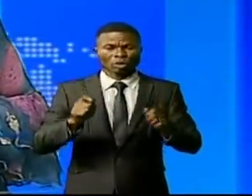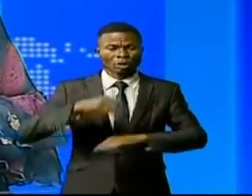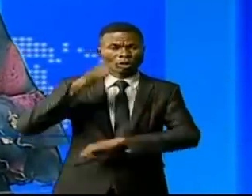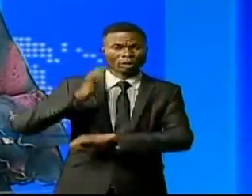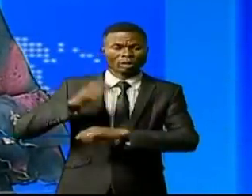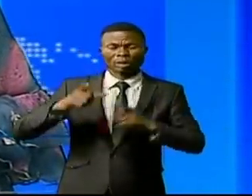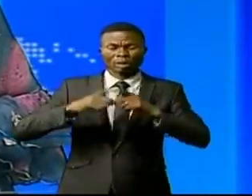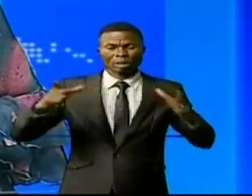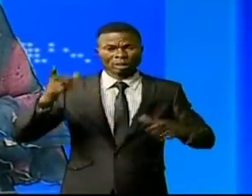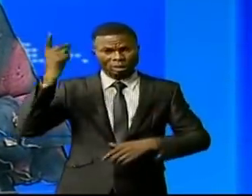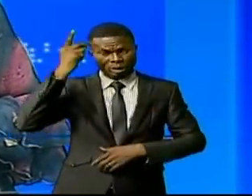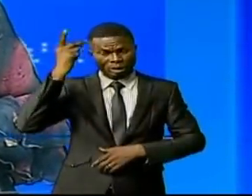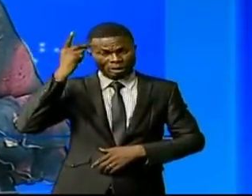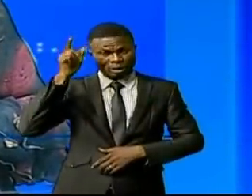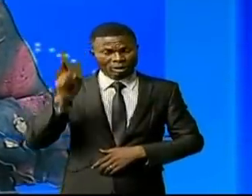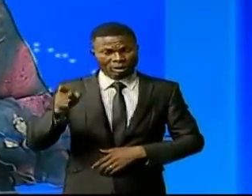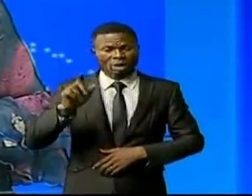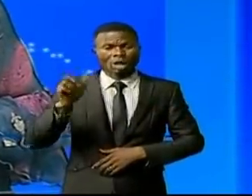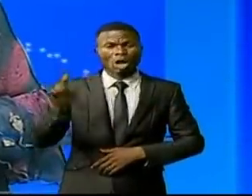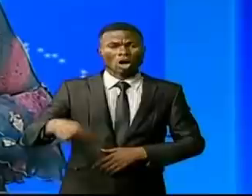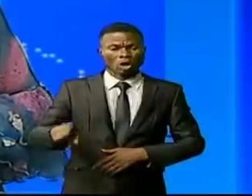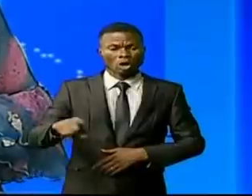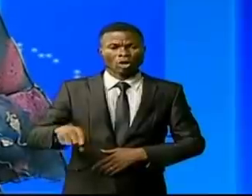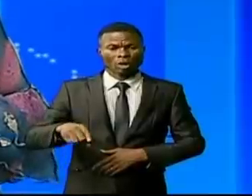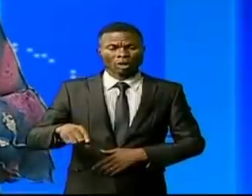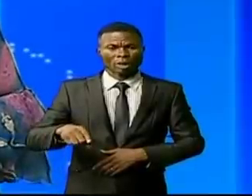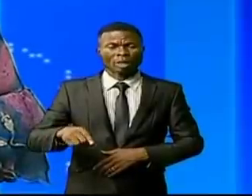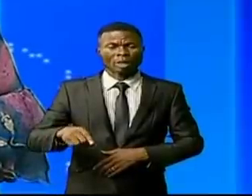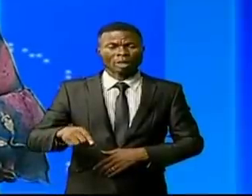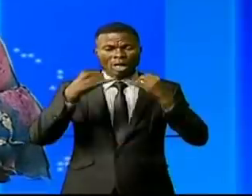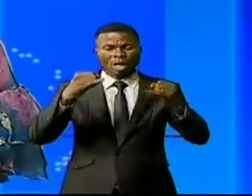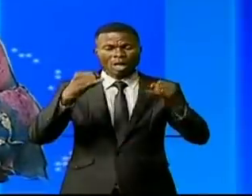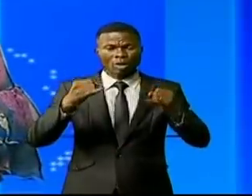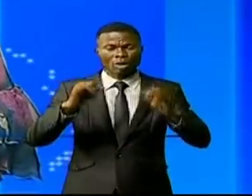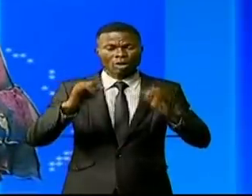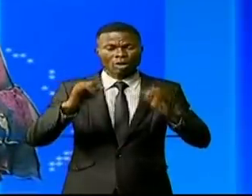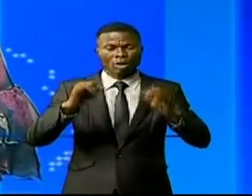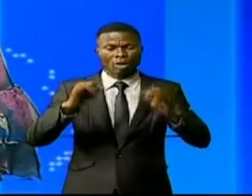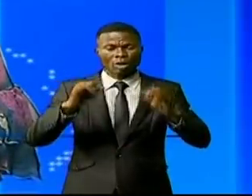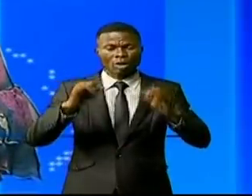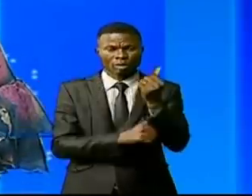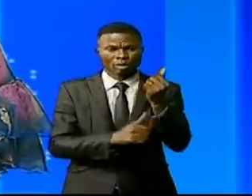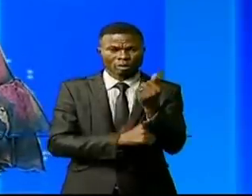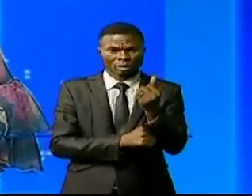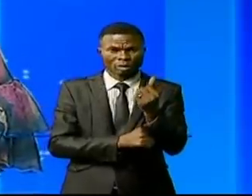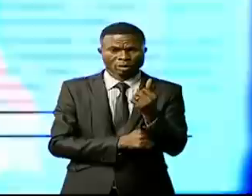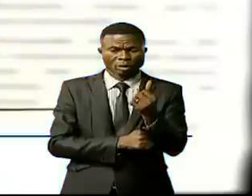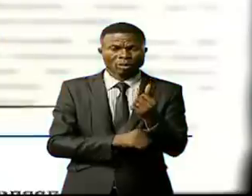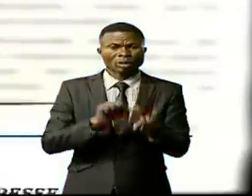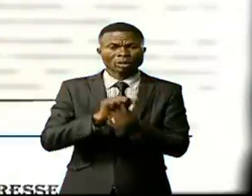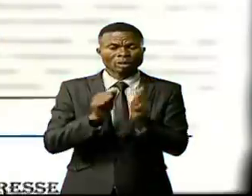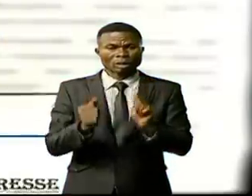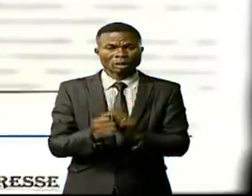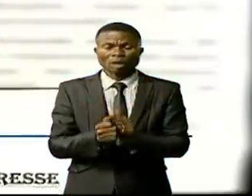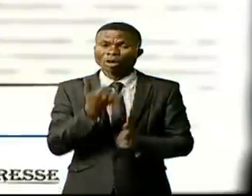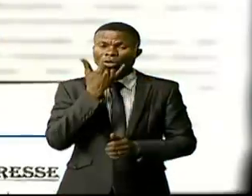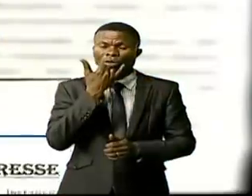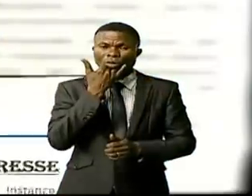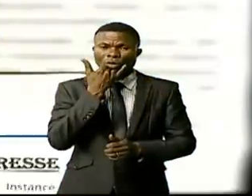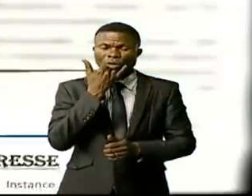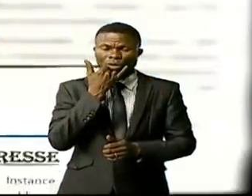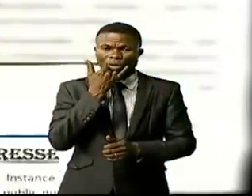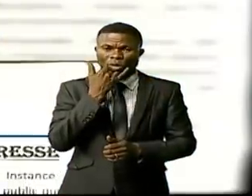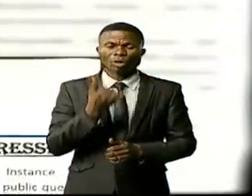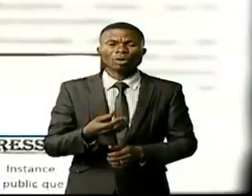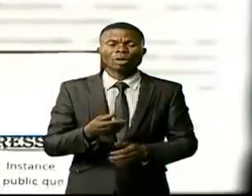grande instance de Kinshasa-Gombé tient à informer le public que les faits mis à charge de l'un